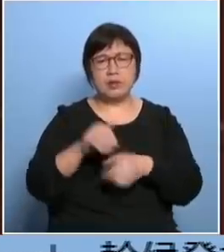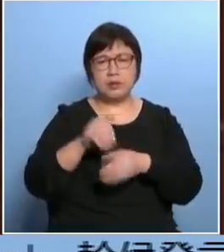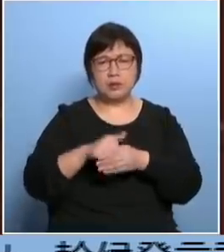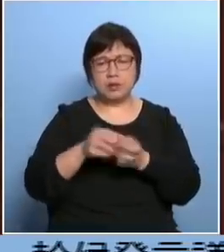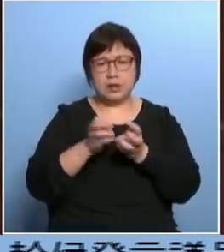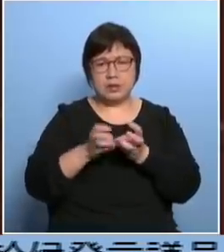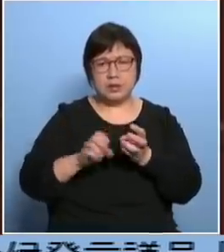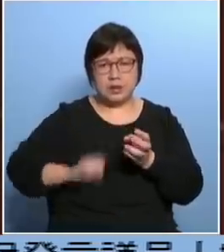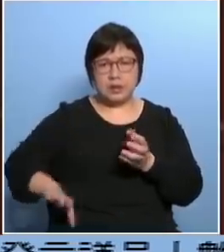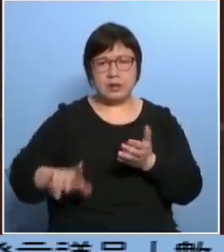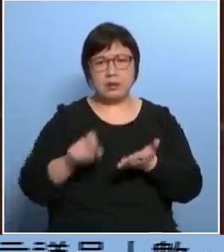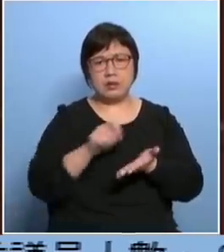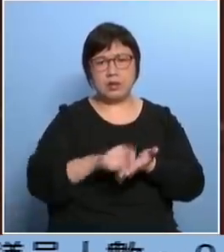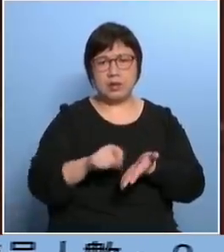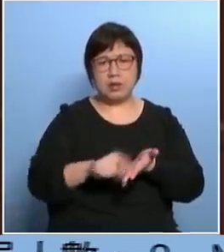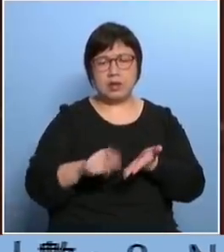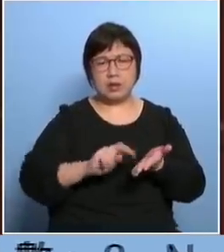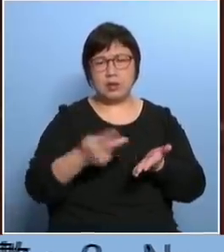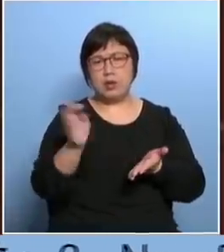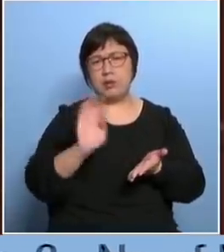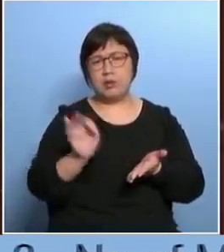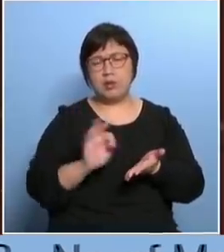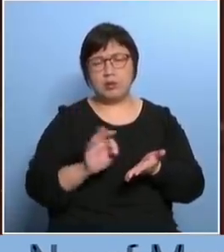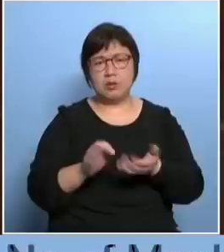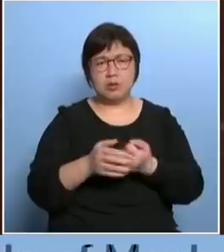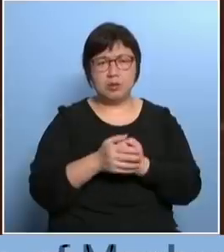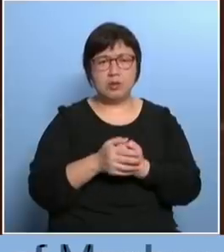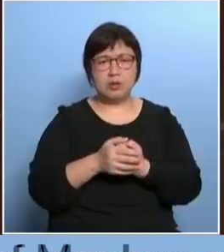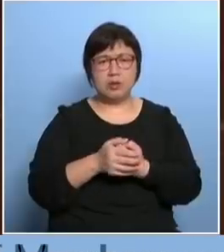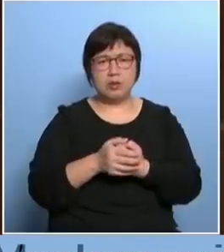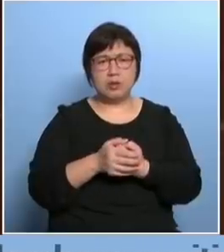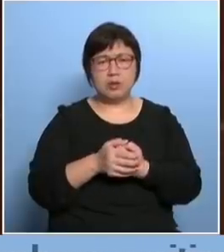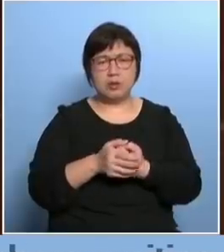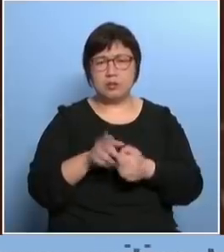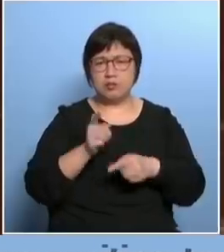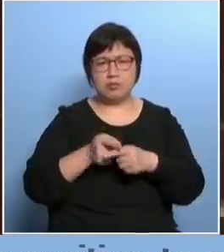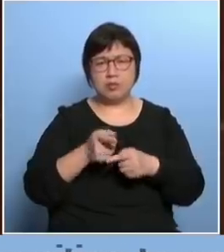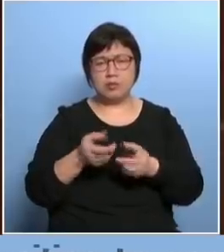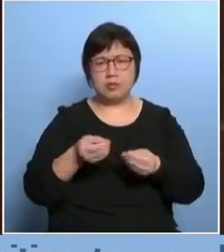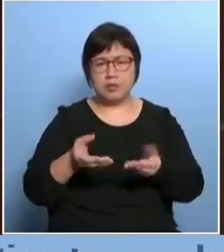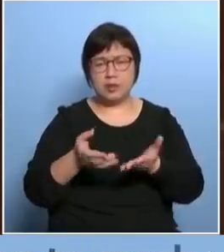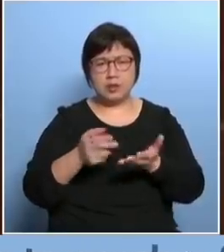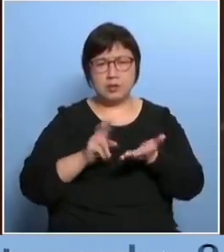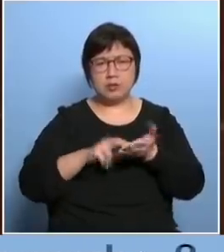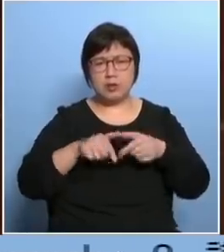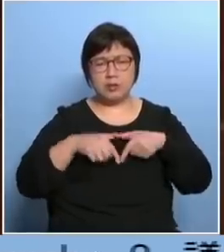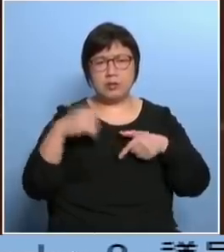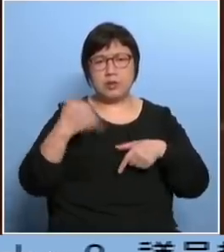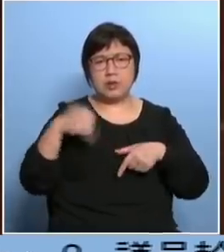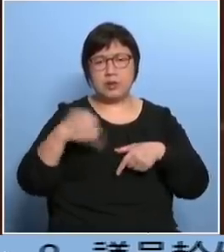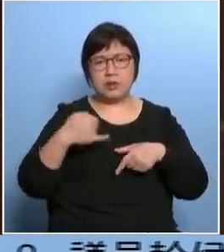料整天不见你们又不写下去在这个条例做修订检讨的时候又不写下去那你更加不可以给到市民有个信心